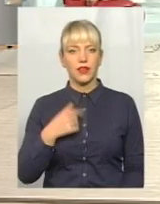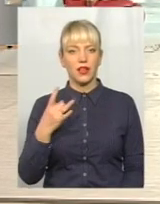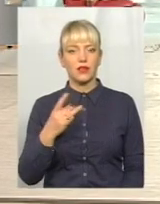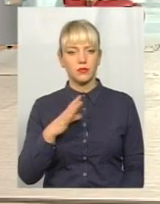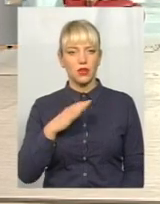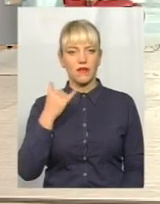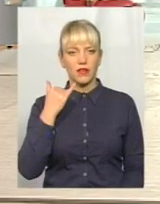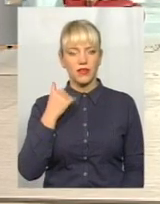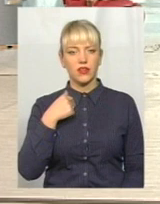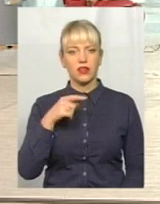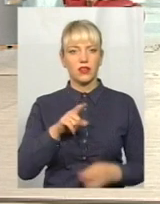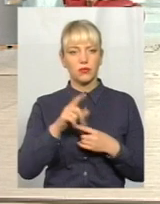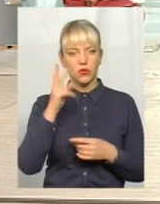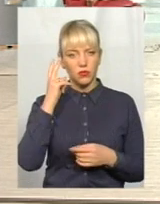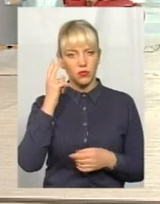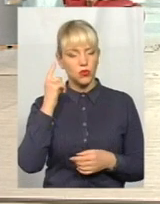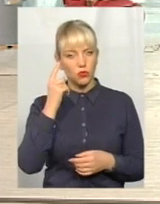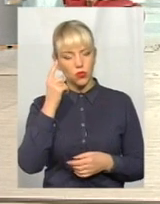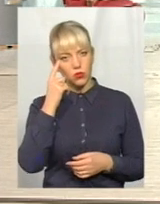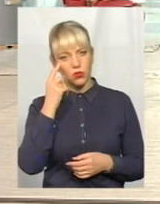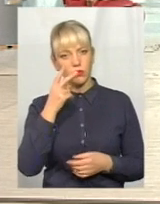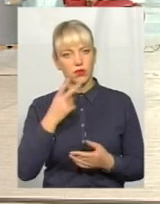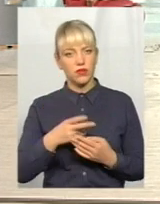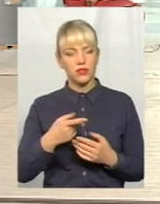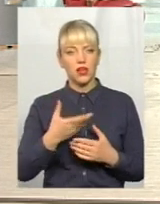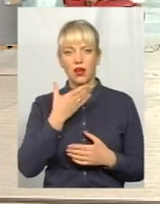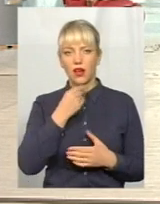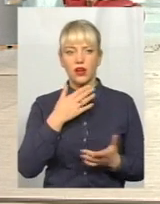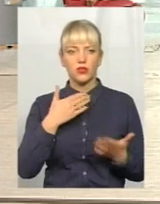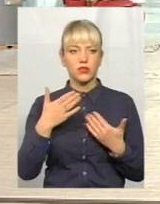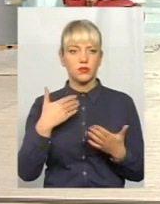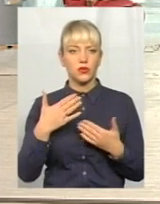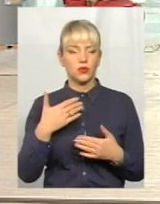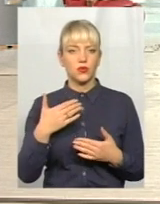Я ще так подумала, подивілася, дуже гарно спілкуються,